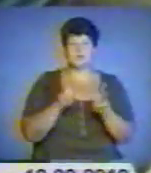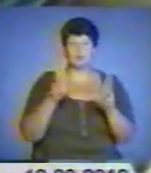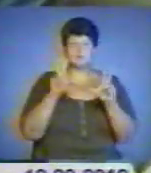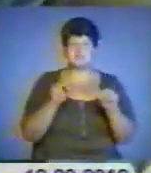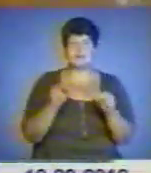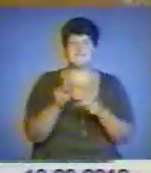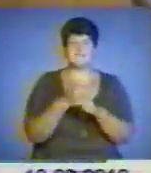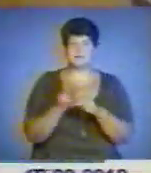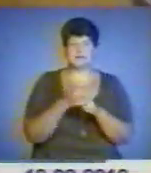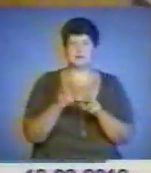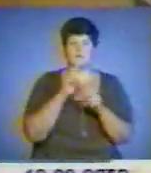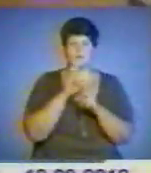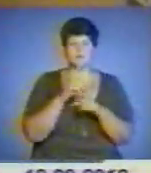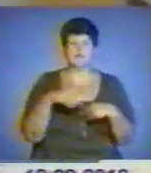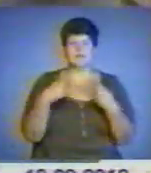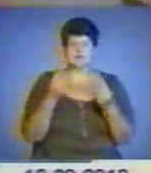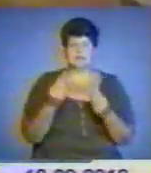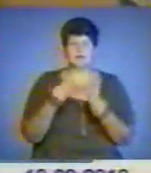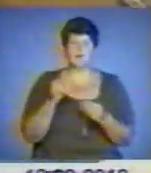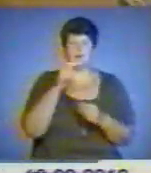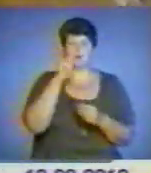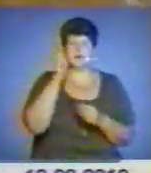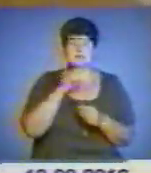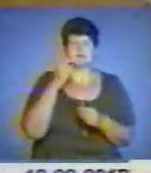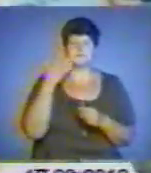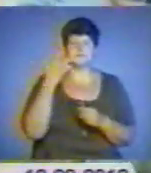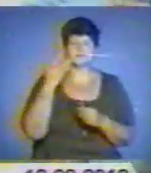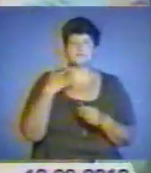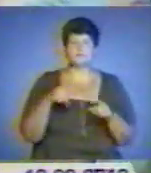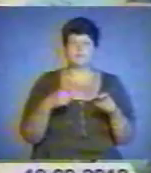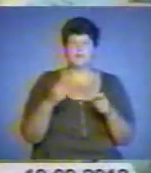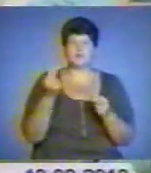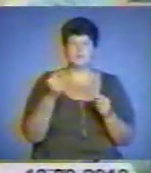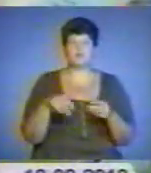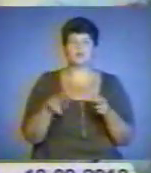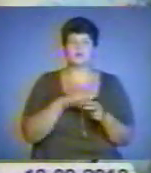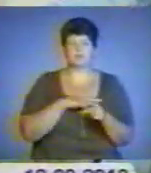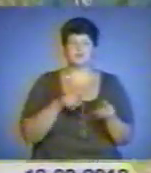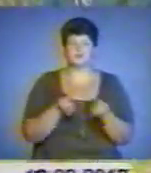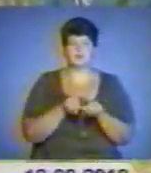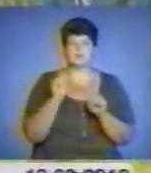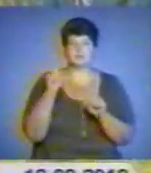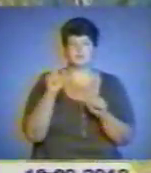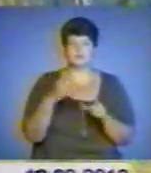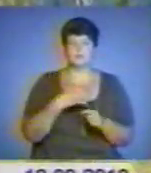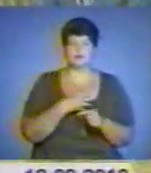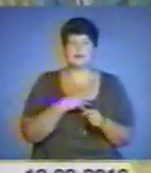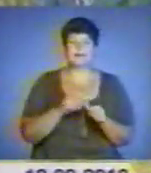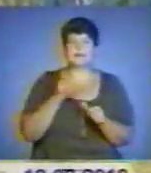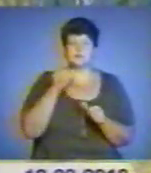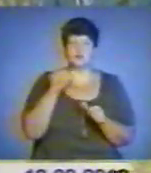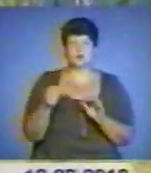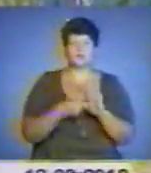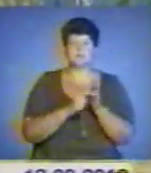паралімпійських суддів і нагородити українську легка атлетку паралімпійку Марії Пумазан грошовою премію як за золоту медаль. Крім того, Кабінет міністрів має